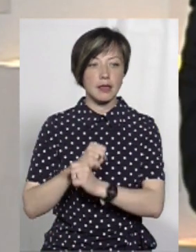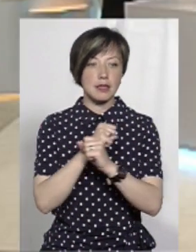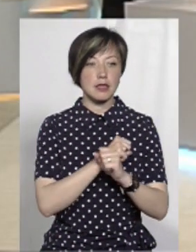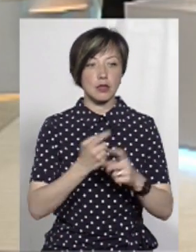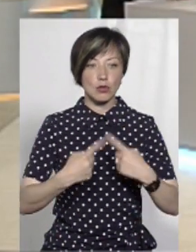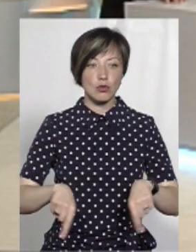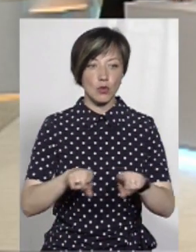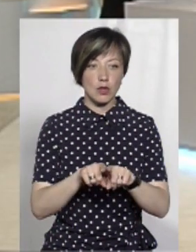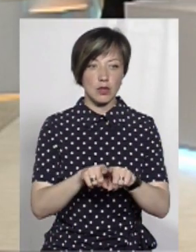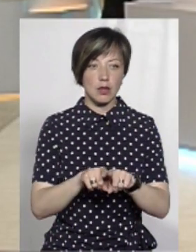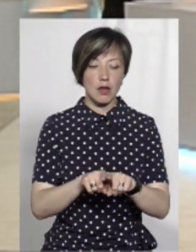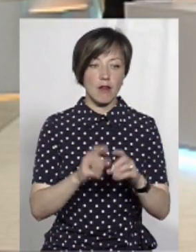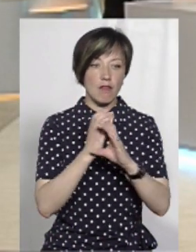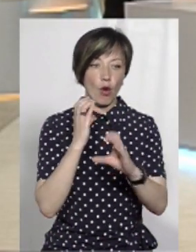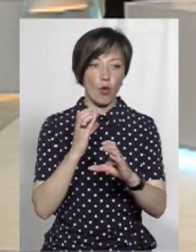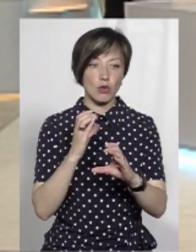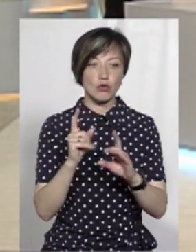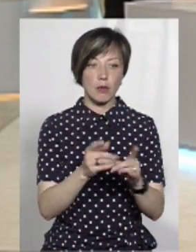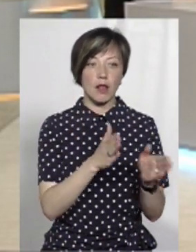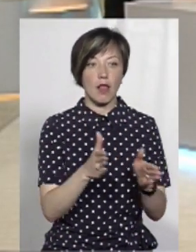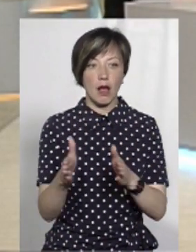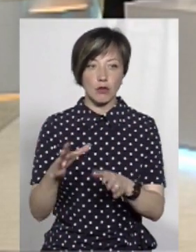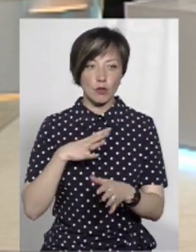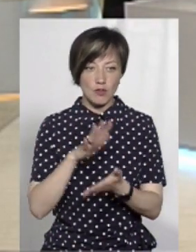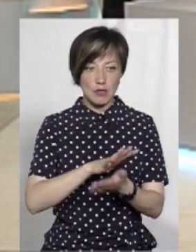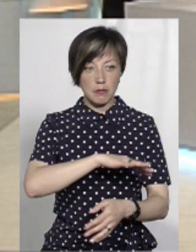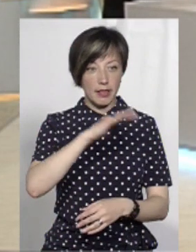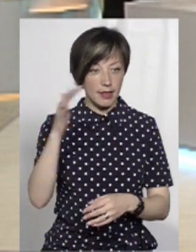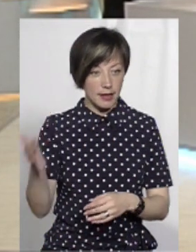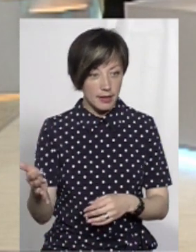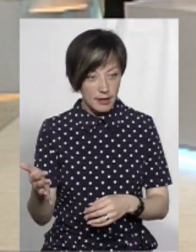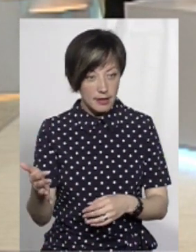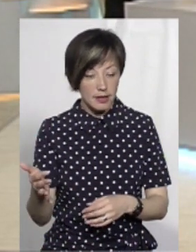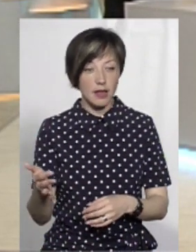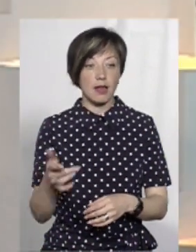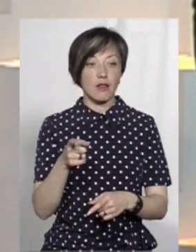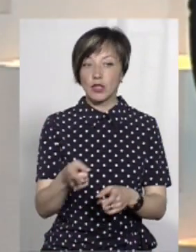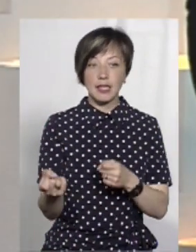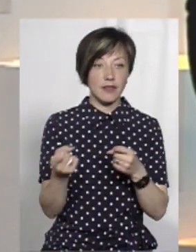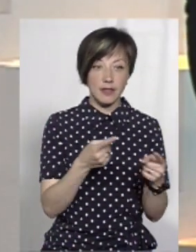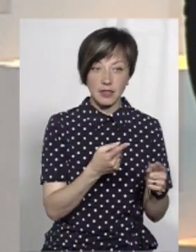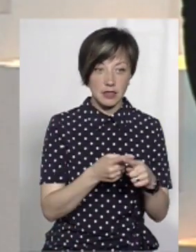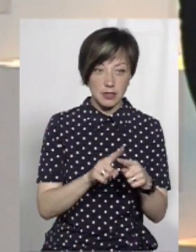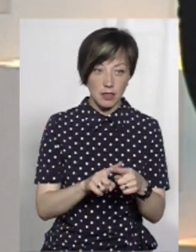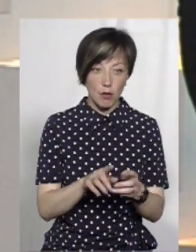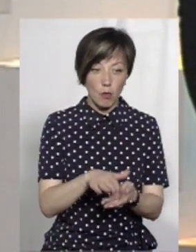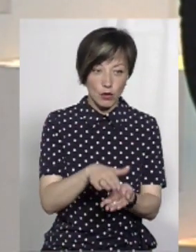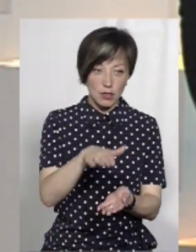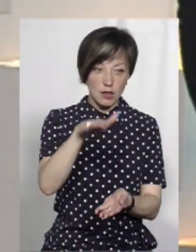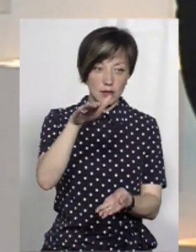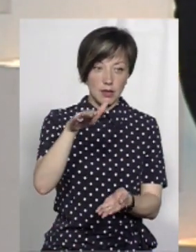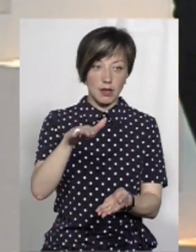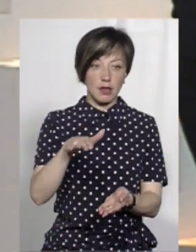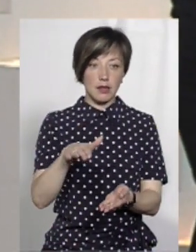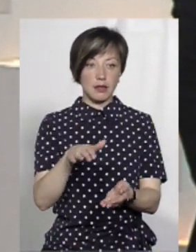такий вагончик для того, щоб навести лад, бо там був смітник і що вони не вивезли нікуди це, а поскладали